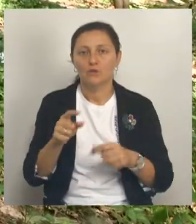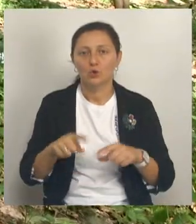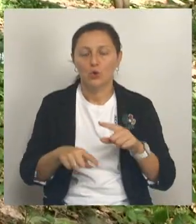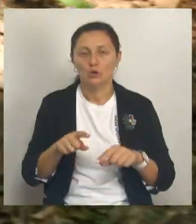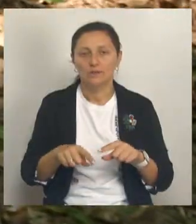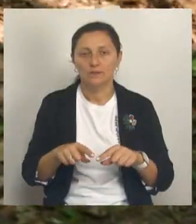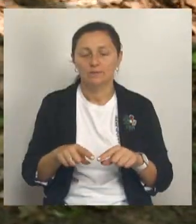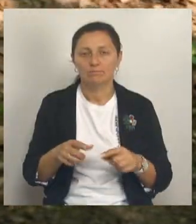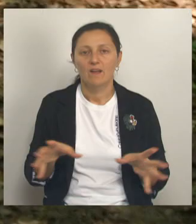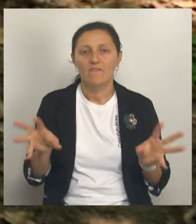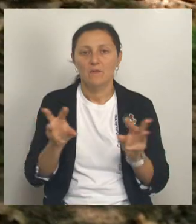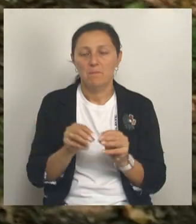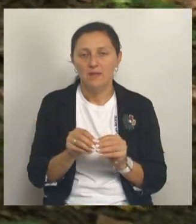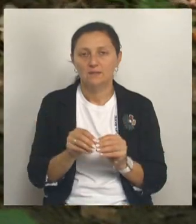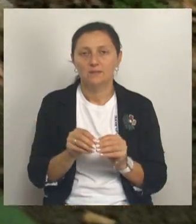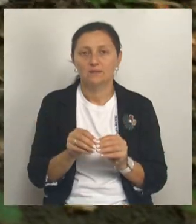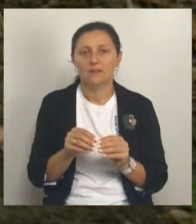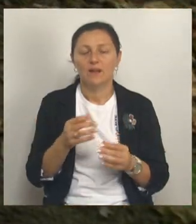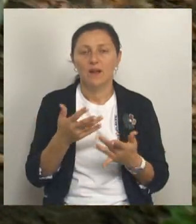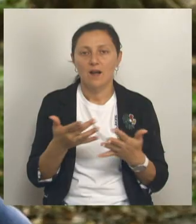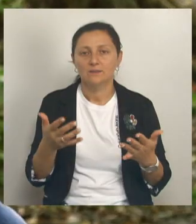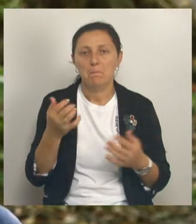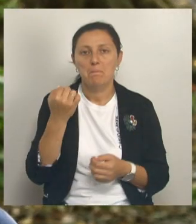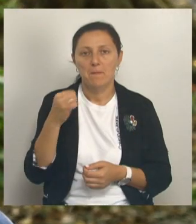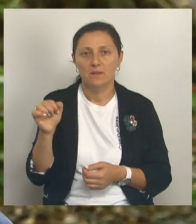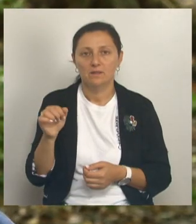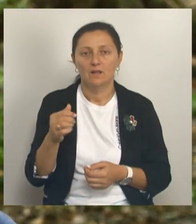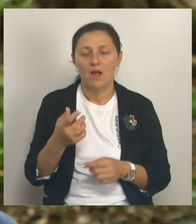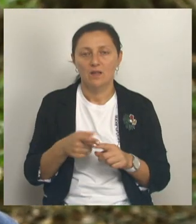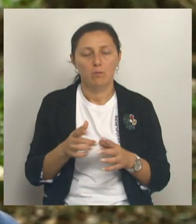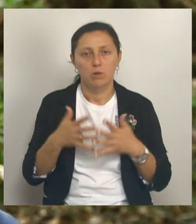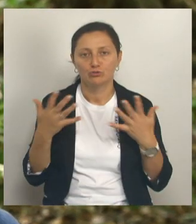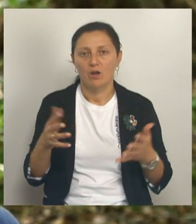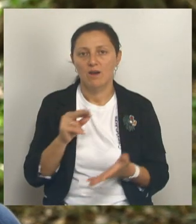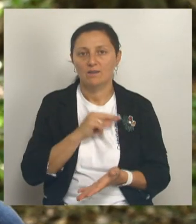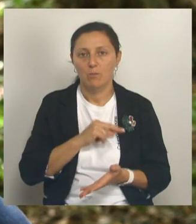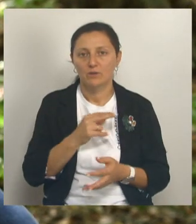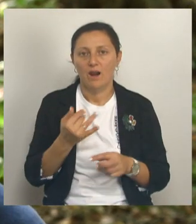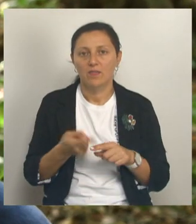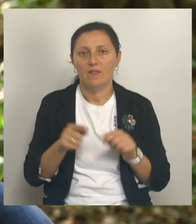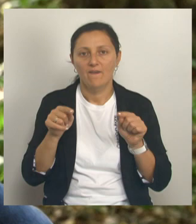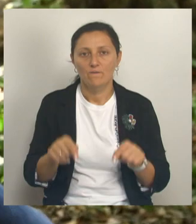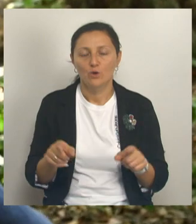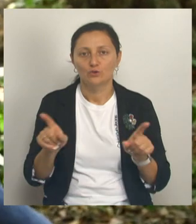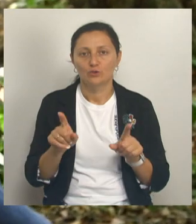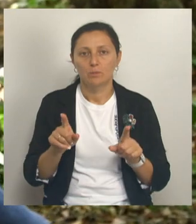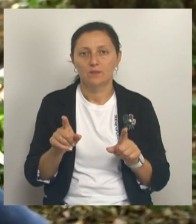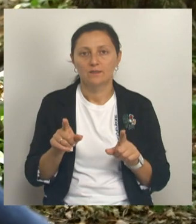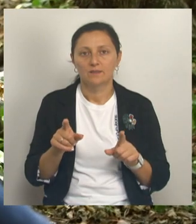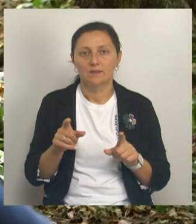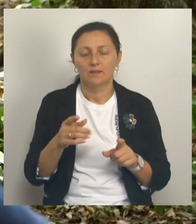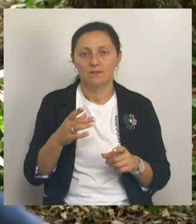Само собой, вместе разделяют и маленькие победы. Огромная работа для того, чтобы закрыть целый кусок